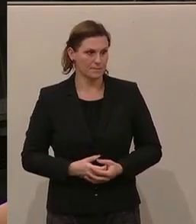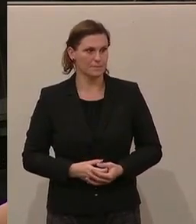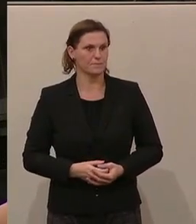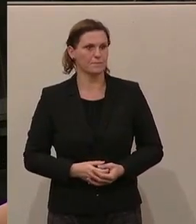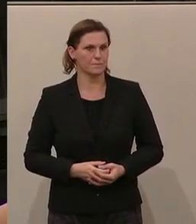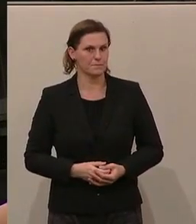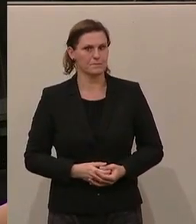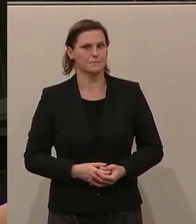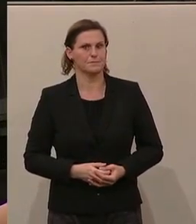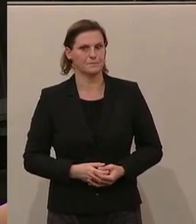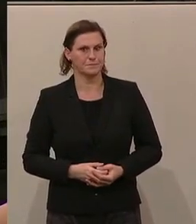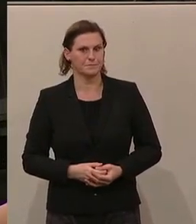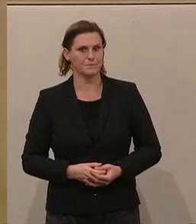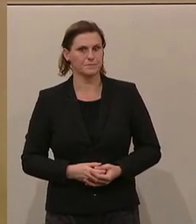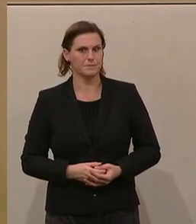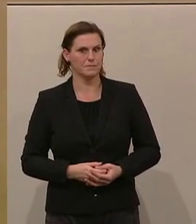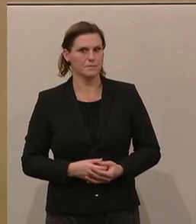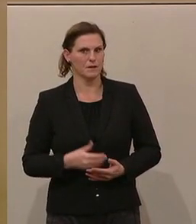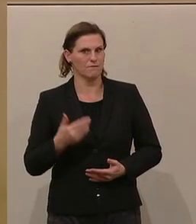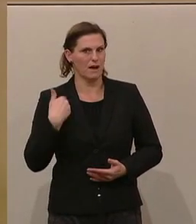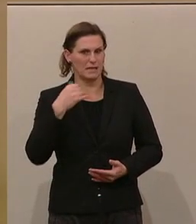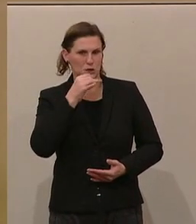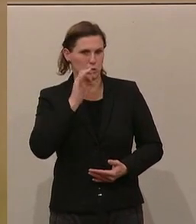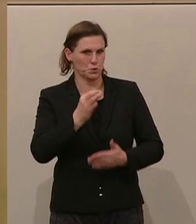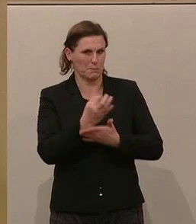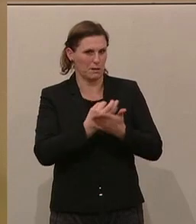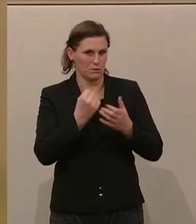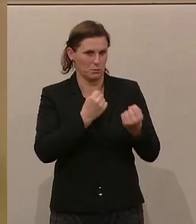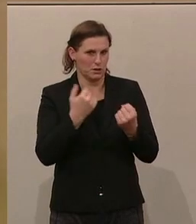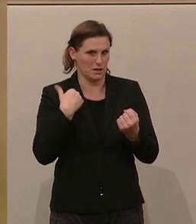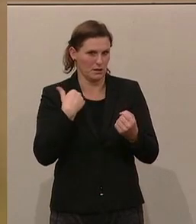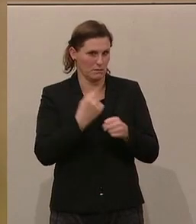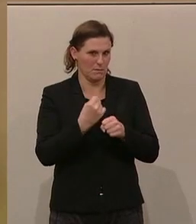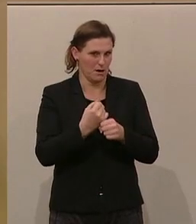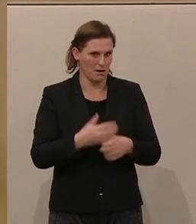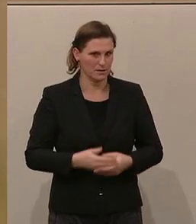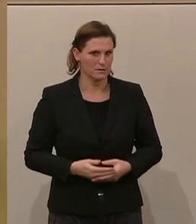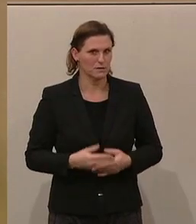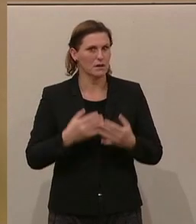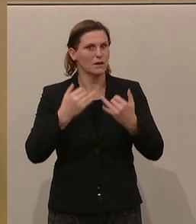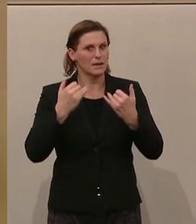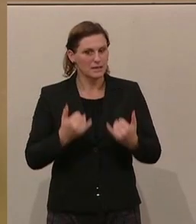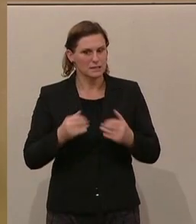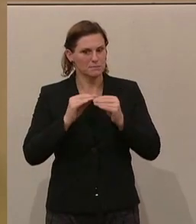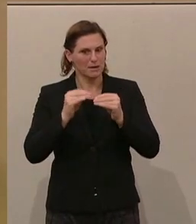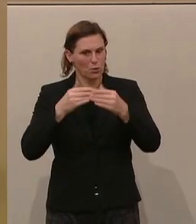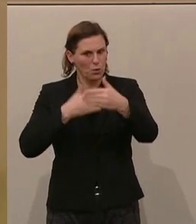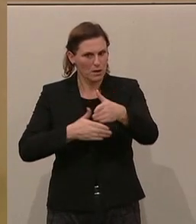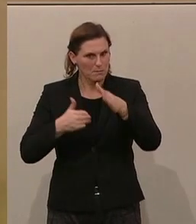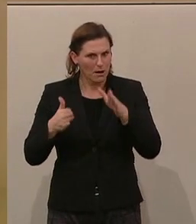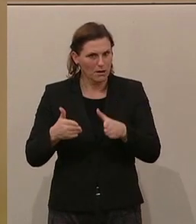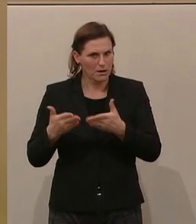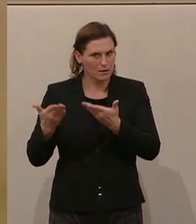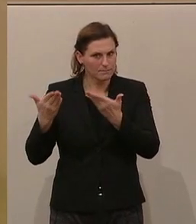Wie schwach Ihre Bildungspolitik war. Wie auch immer, wir tragen mit diesem Pädagogikpaket dazu bei, und davon bin ich überzeugt,